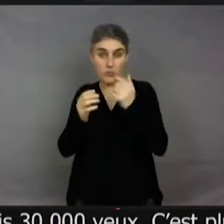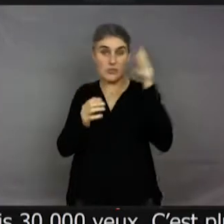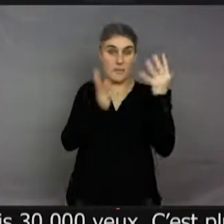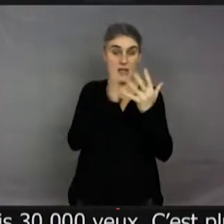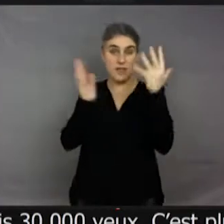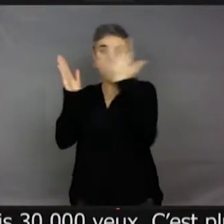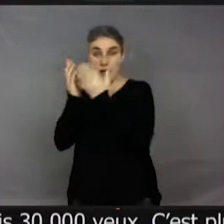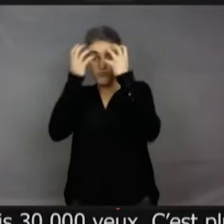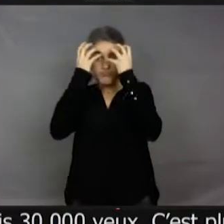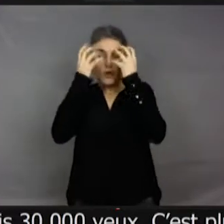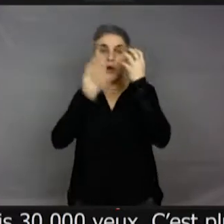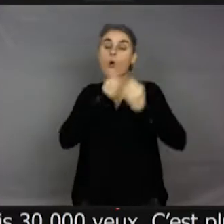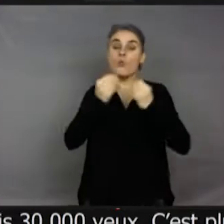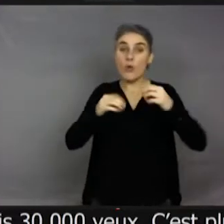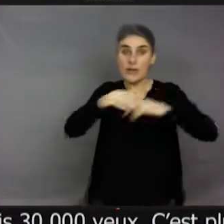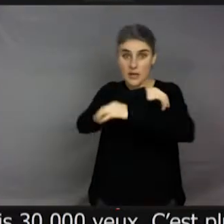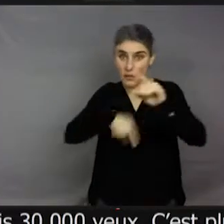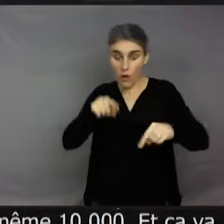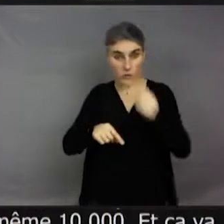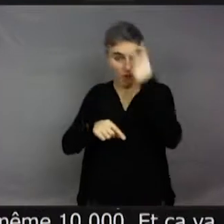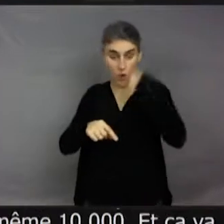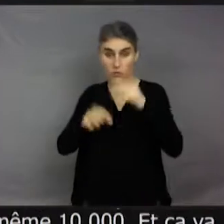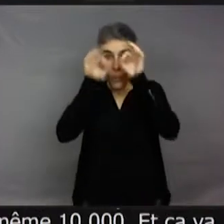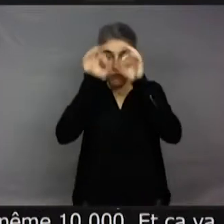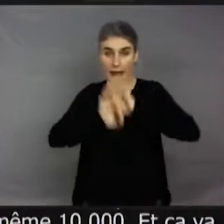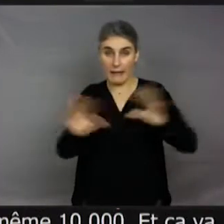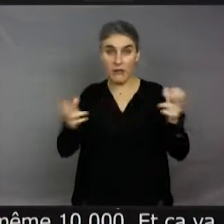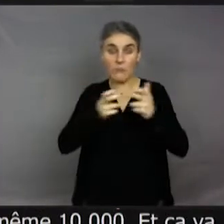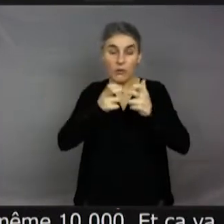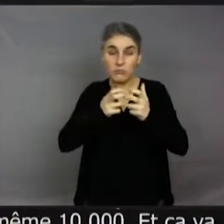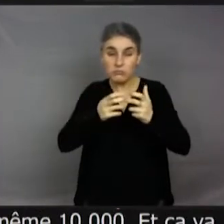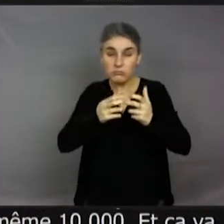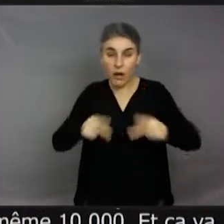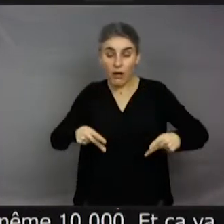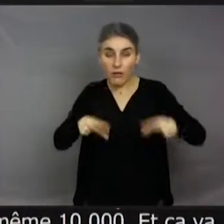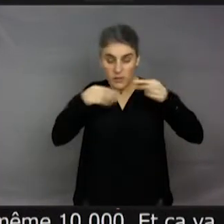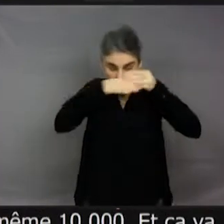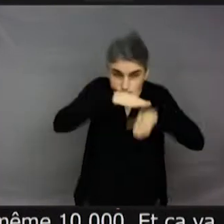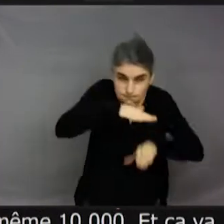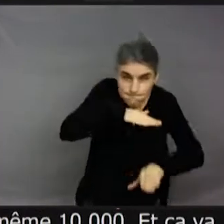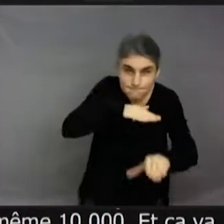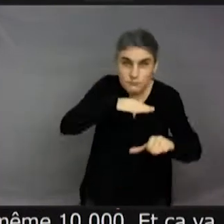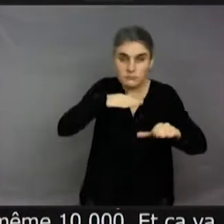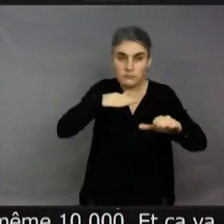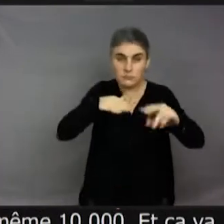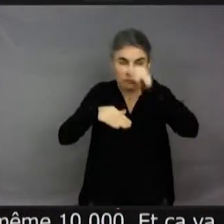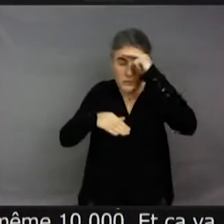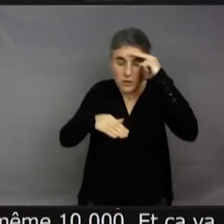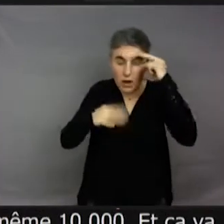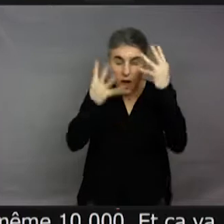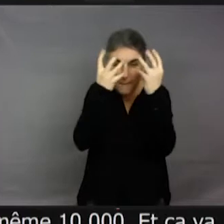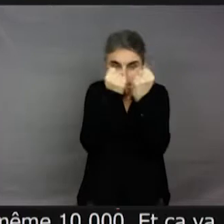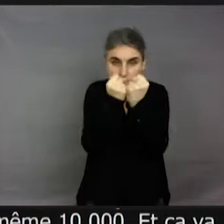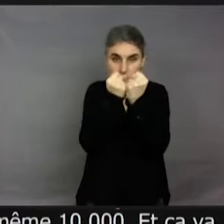complètement aveugle. y a des insectes qui n'ont pas d'yeux, qui vivent, par exemple, dans des cavernes, dans le noir. Et donc, ils ont développé d'autres sens que la vue puisqu'il n a pas de lumière.